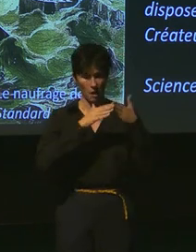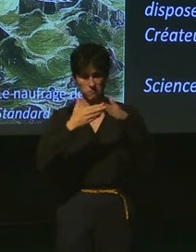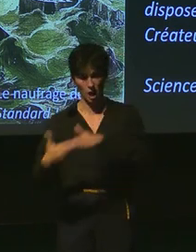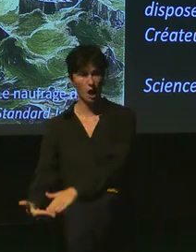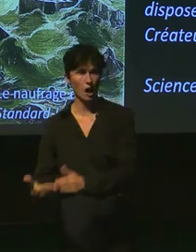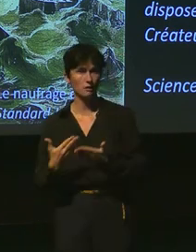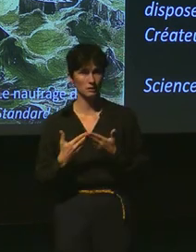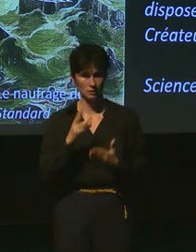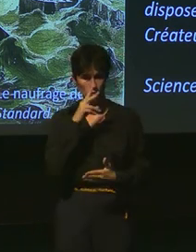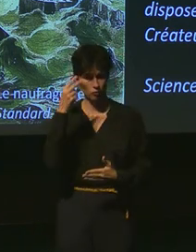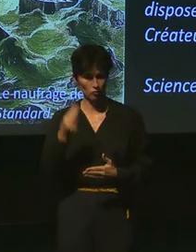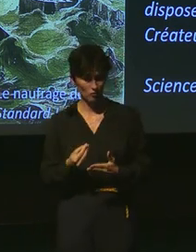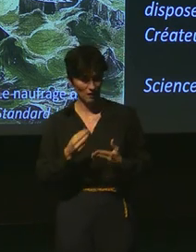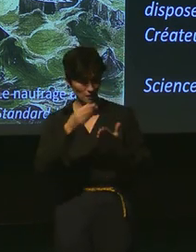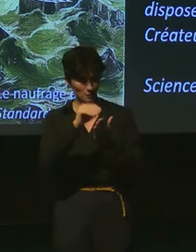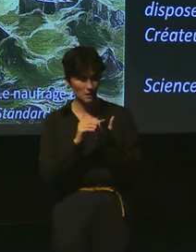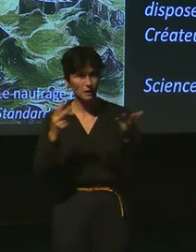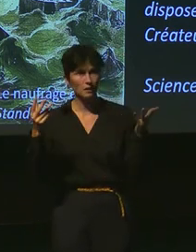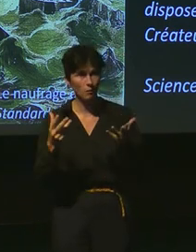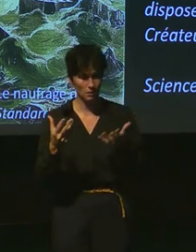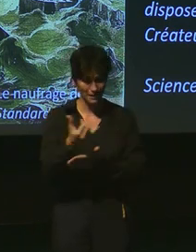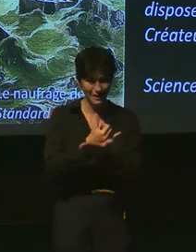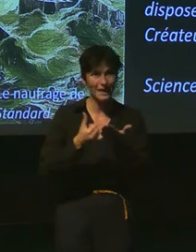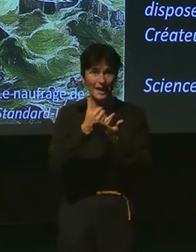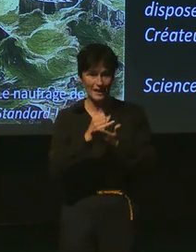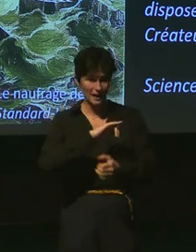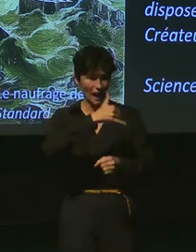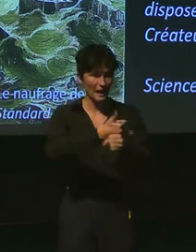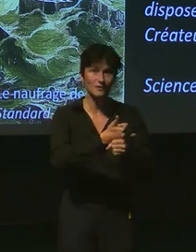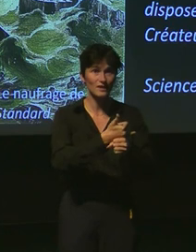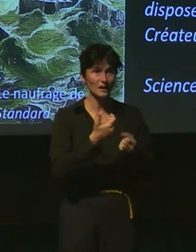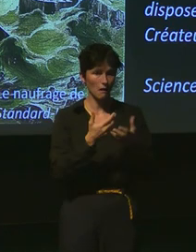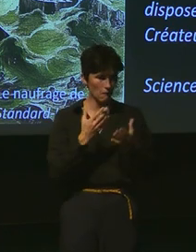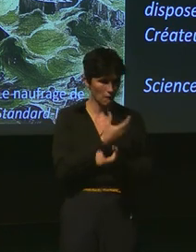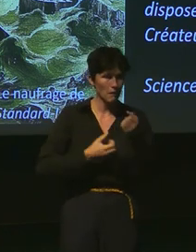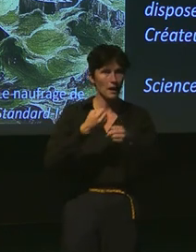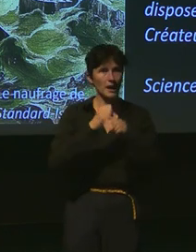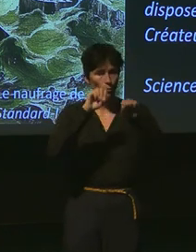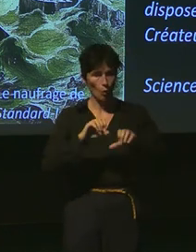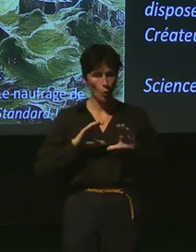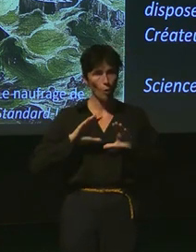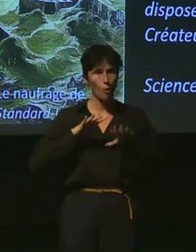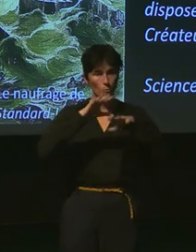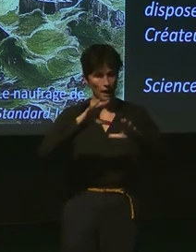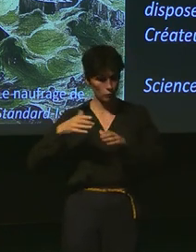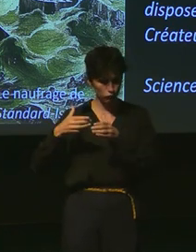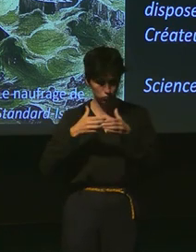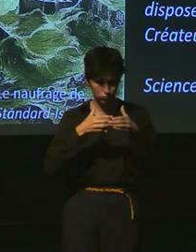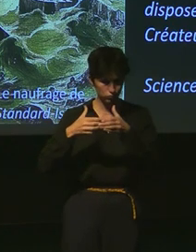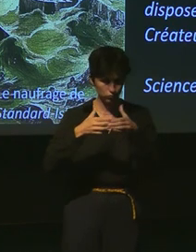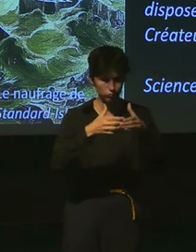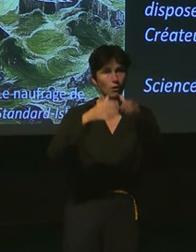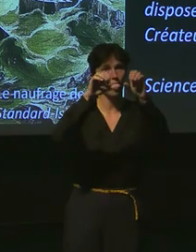Je viens de conclure et pourtant créer une lille artificielle humide qui se déplace à la surface des mers. C'est à la fois un rêve,